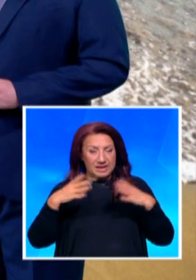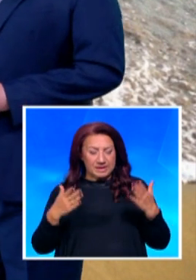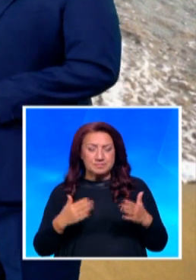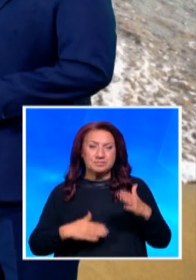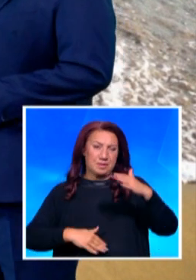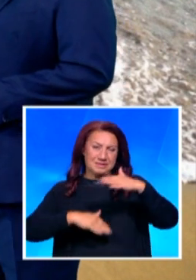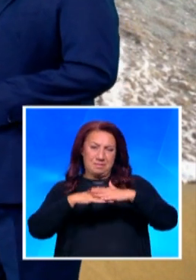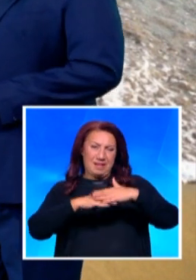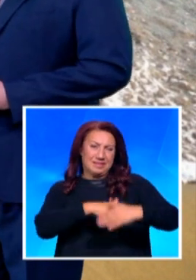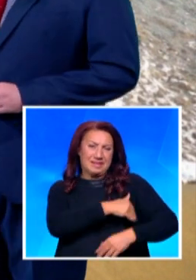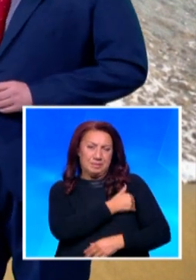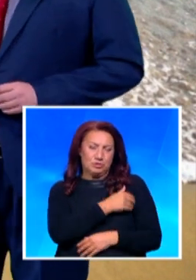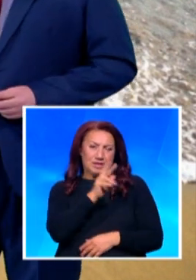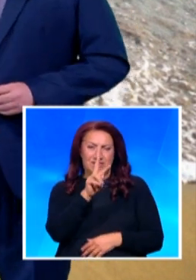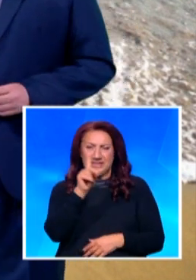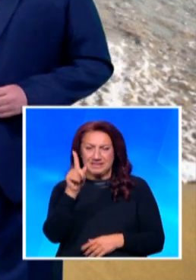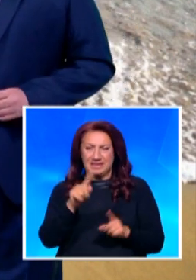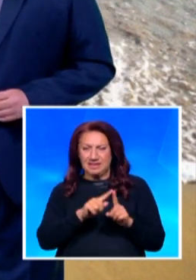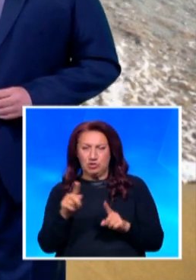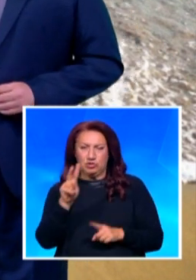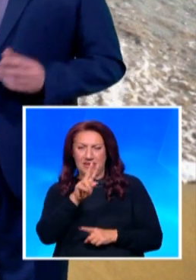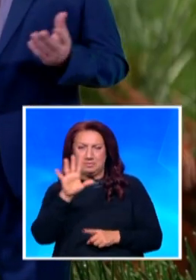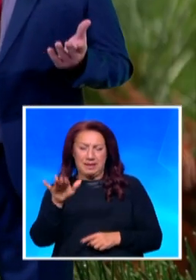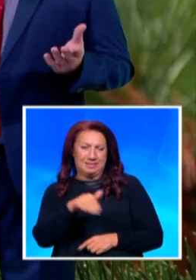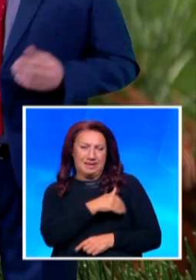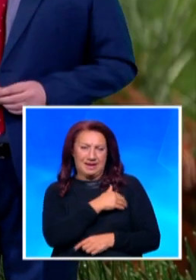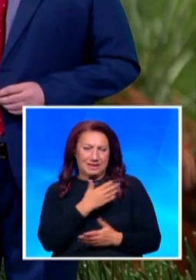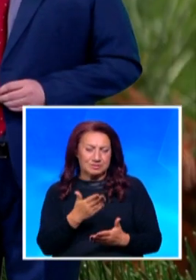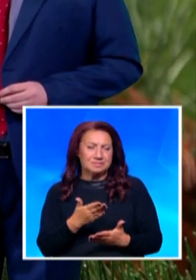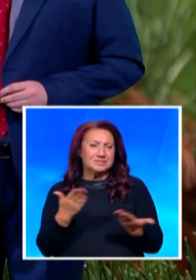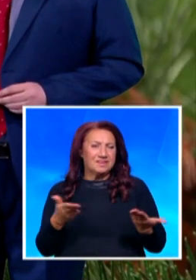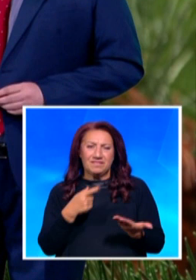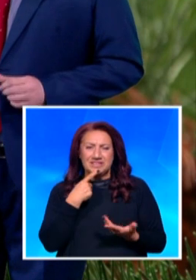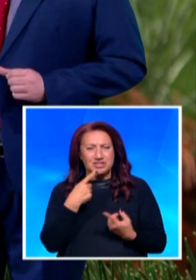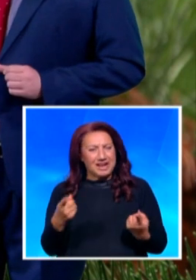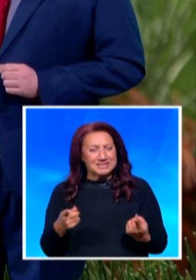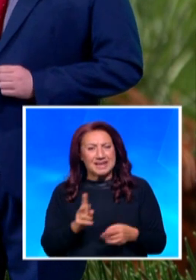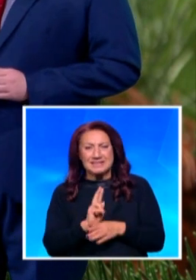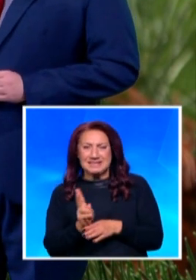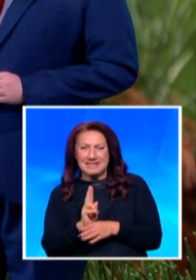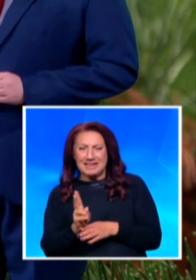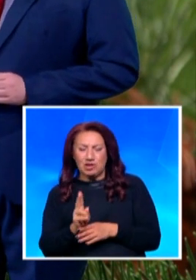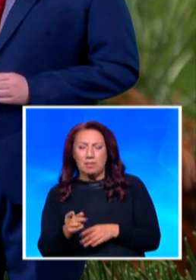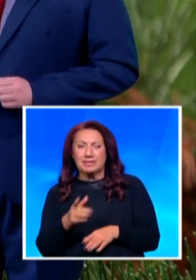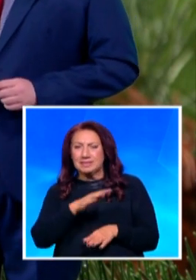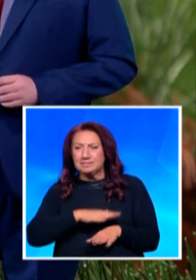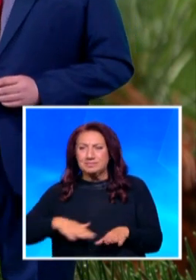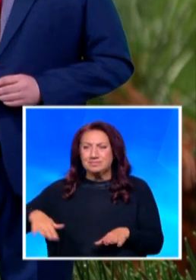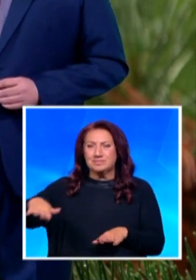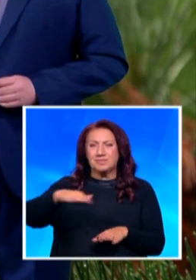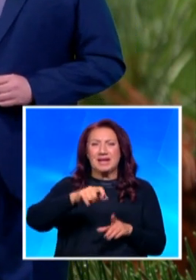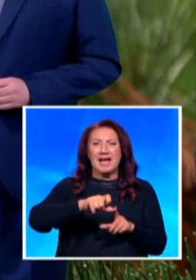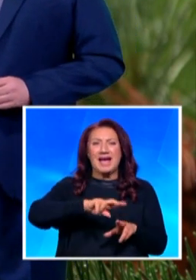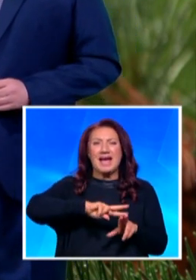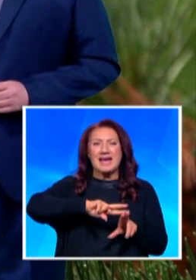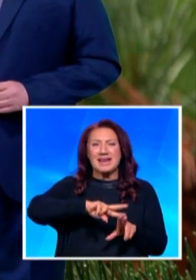температури между 21 и 25 градуса. Вече ви казах, че след обедните часове на Тарила и Родопите ще превали слаб